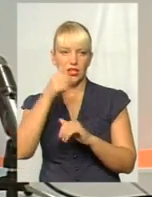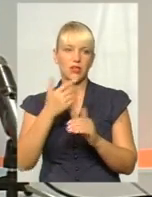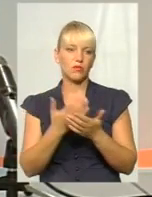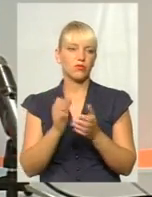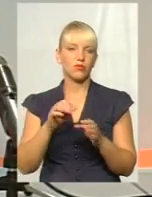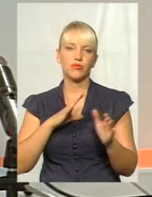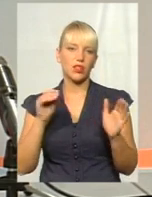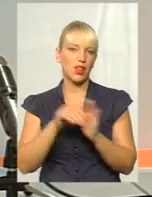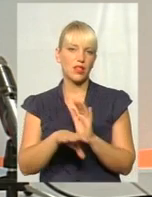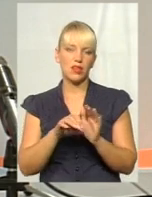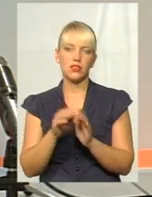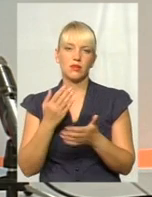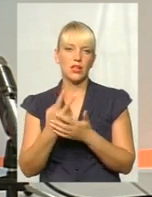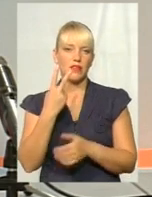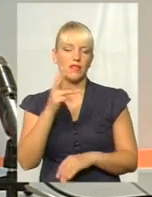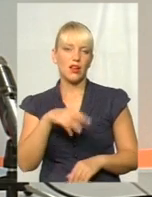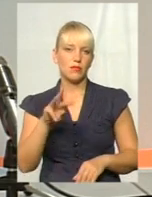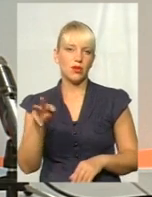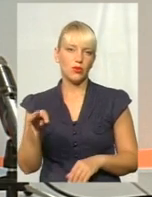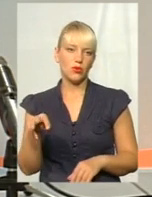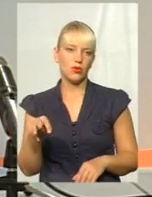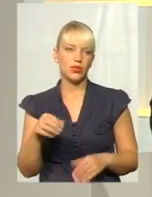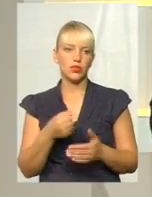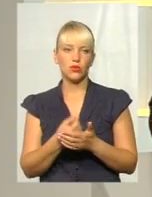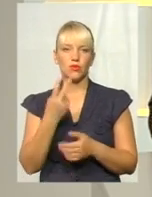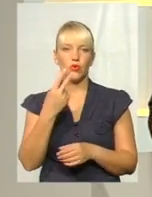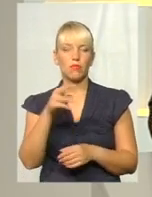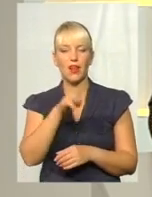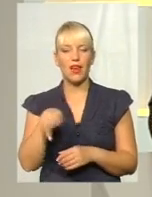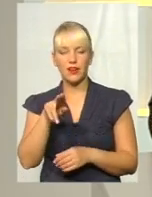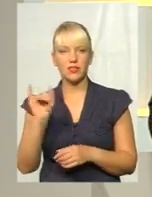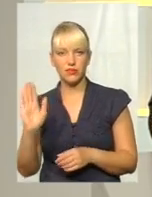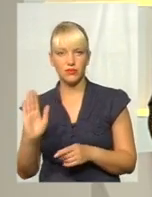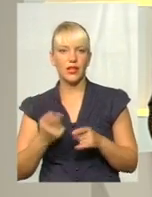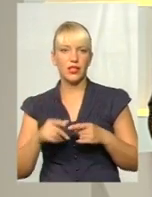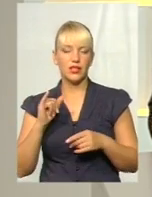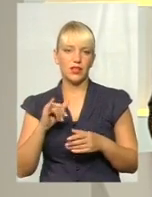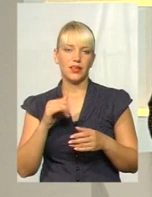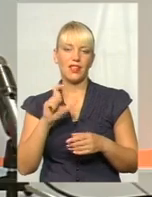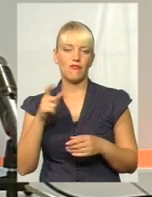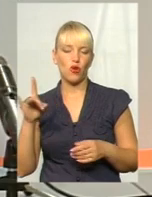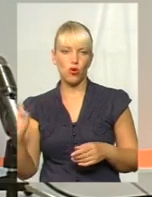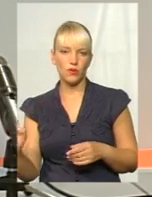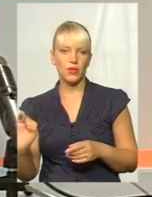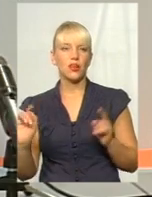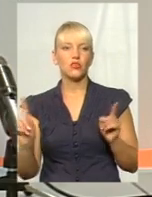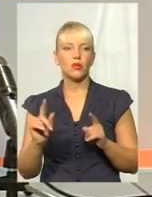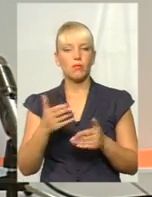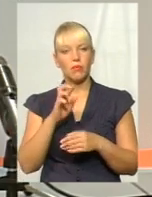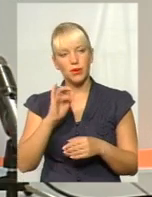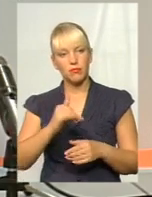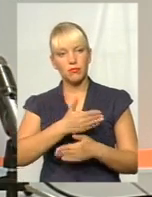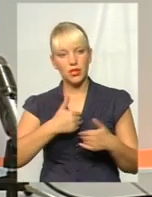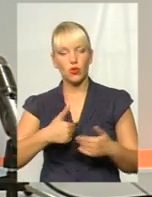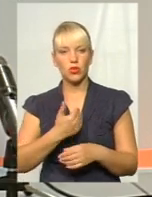від 2 мільйонів до 2 мільярдів євро. Чого ми би хотіли?